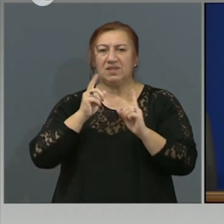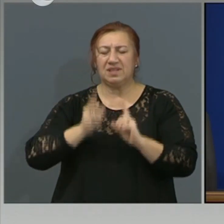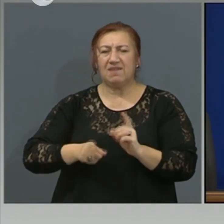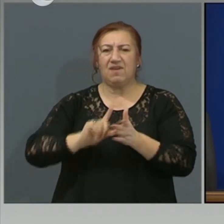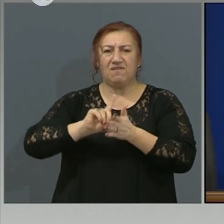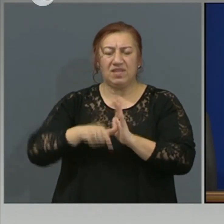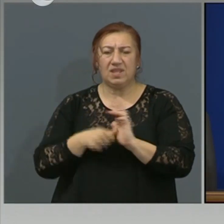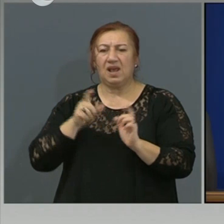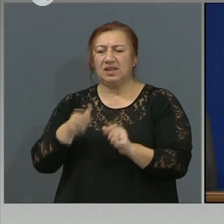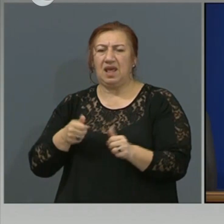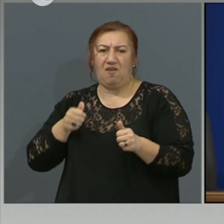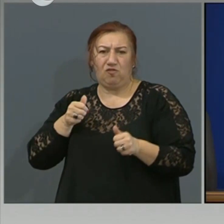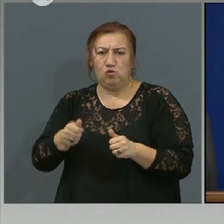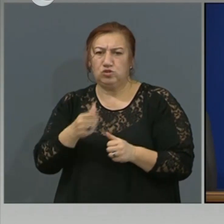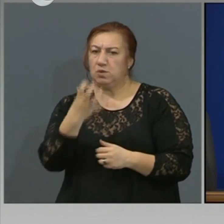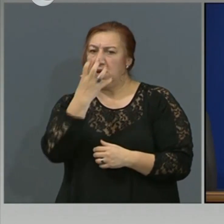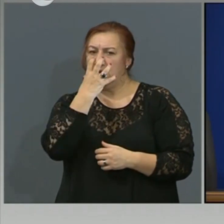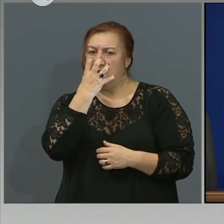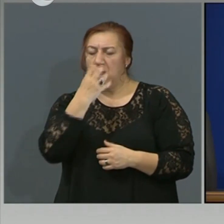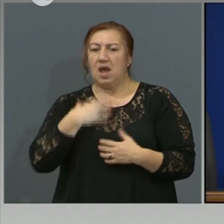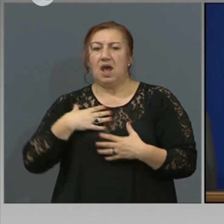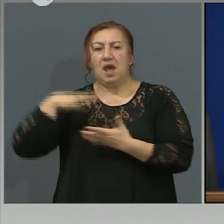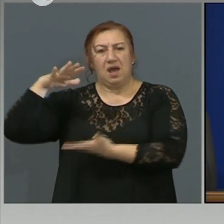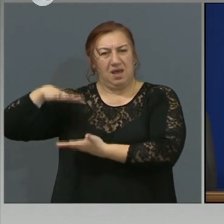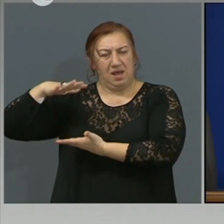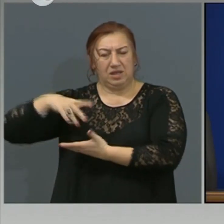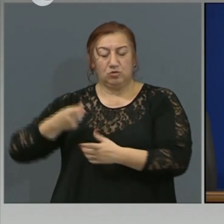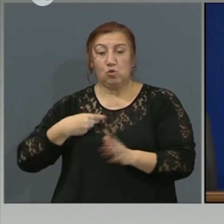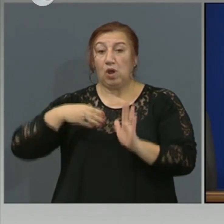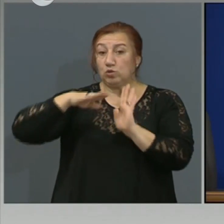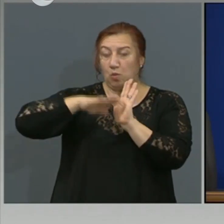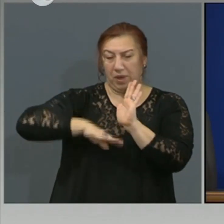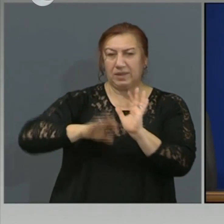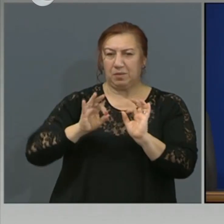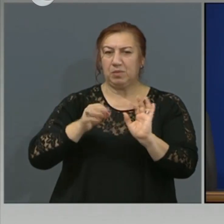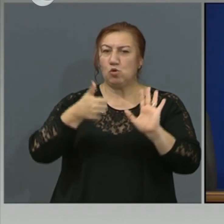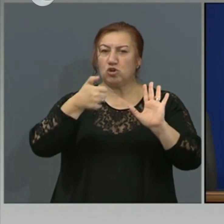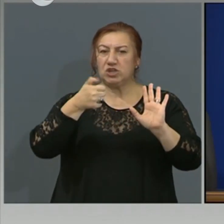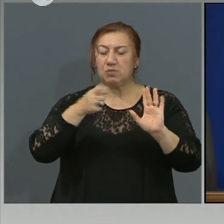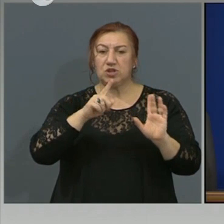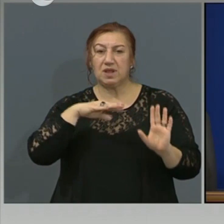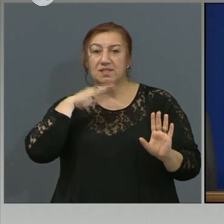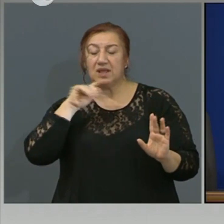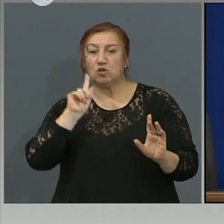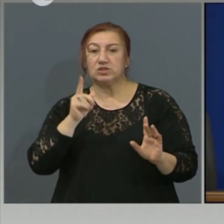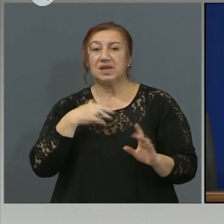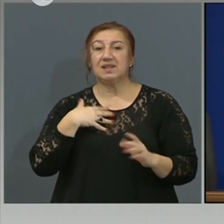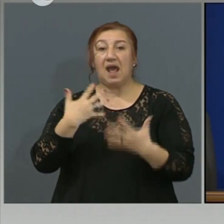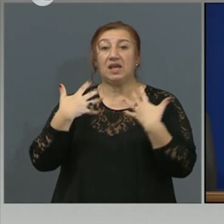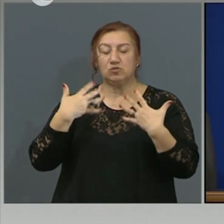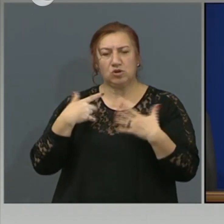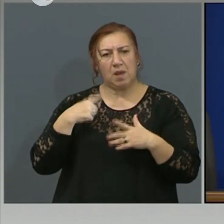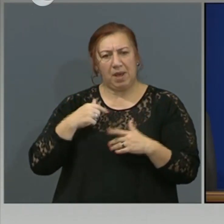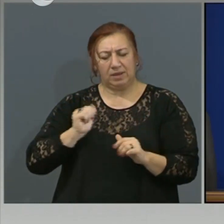активна фракционирна кислородотерапия. Когато падне, имахме случай 60% сатурация, пак се въздържаме от механична